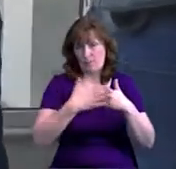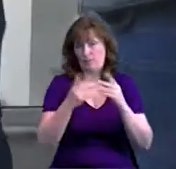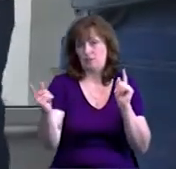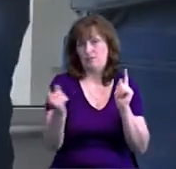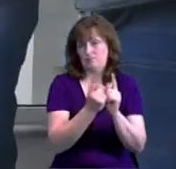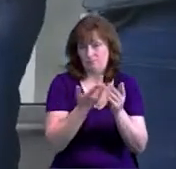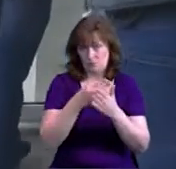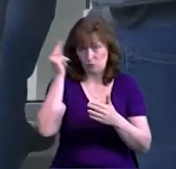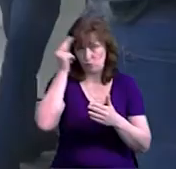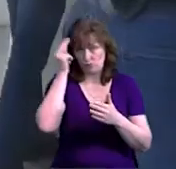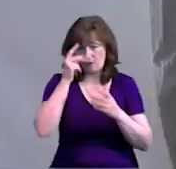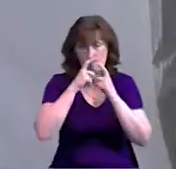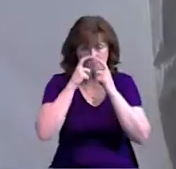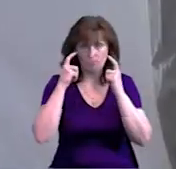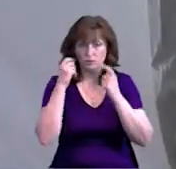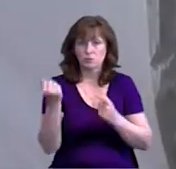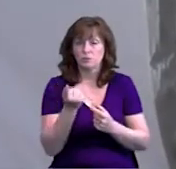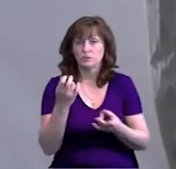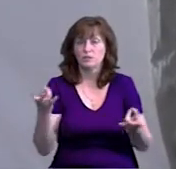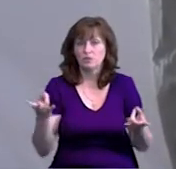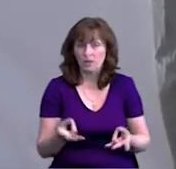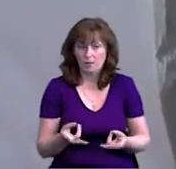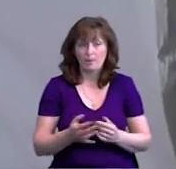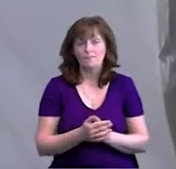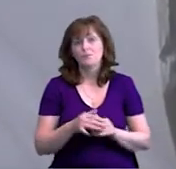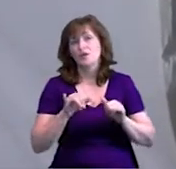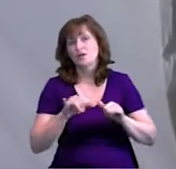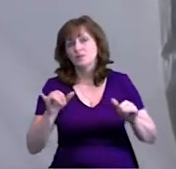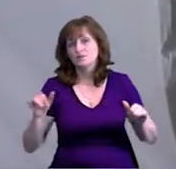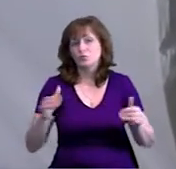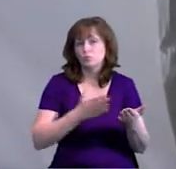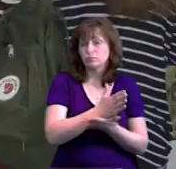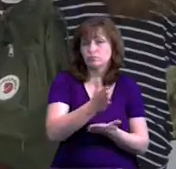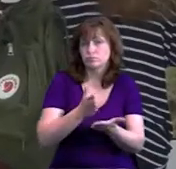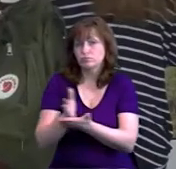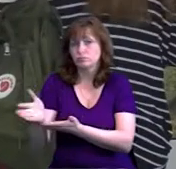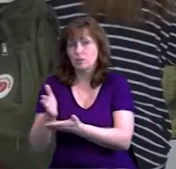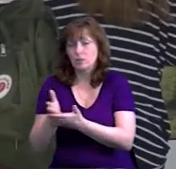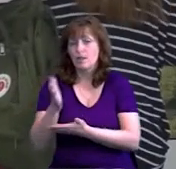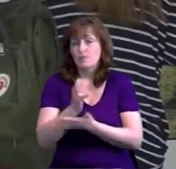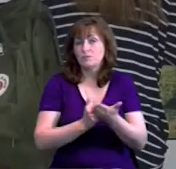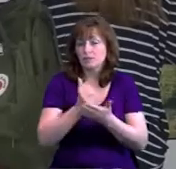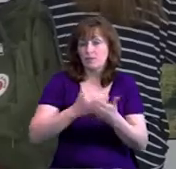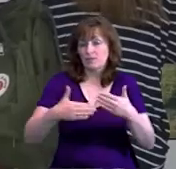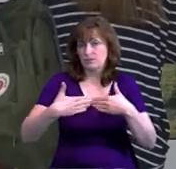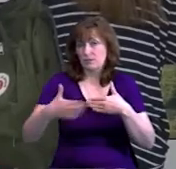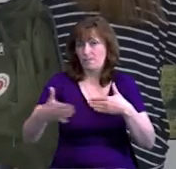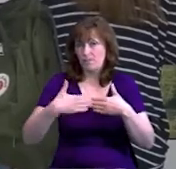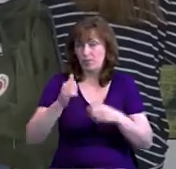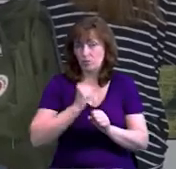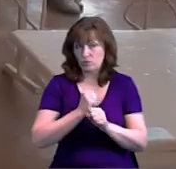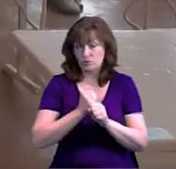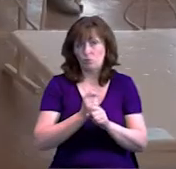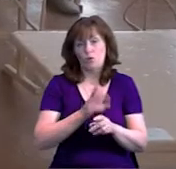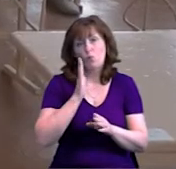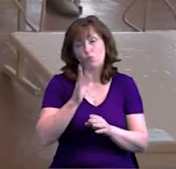деякі карантинні норми у школах все ж таки запровадять. Зокрема, розведуть потоки, для цього відкриють запасні виходи, не дозволятимуть масові